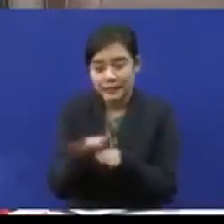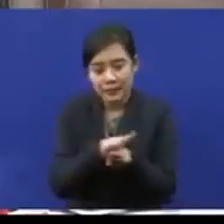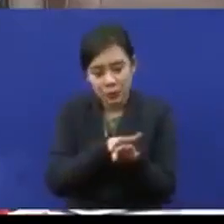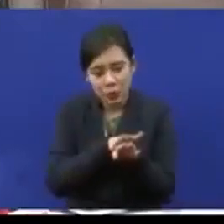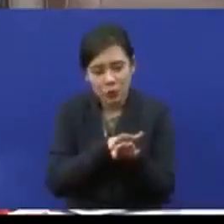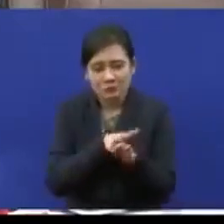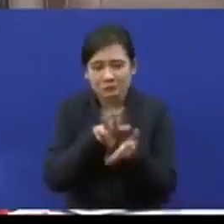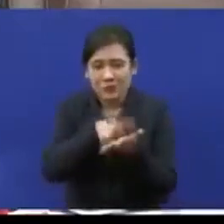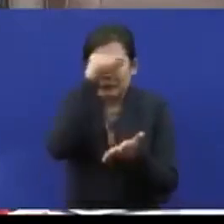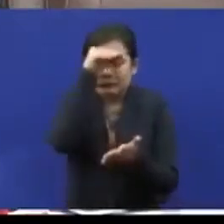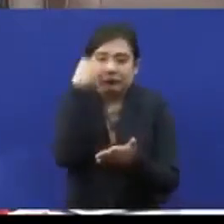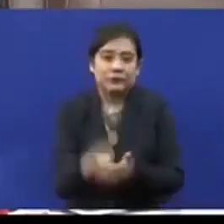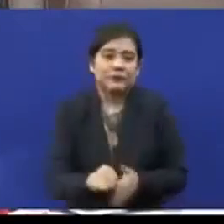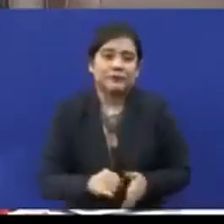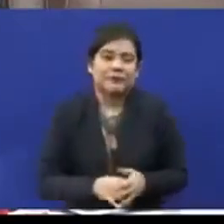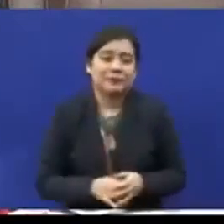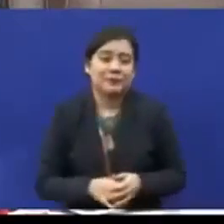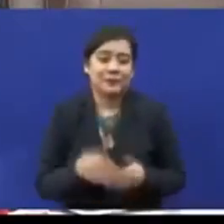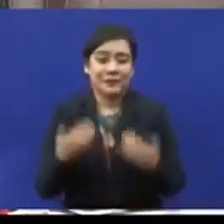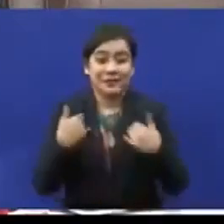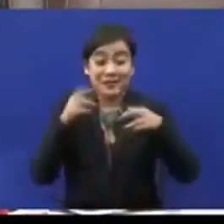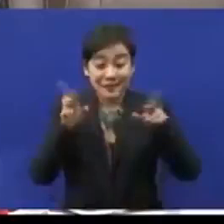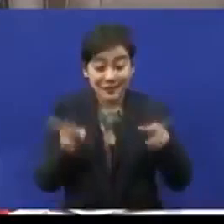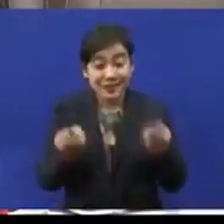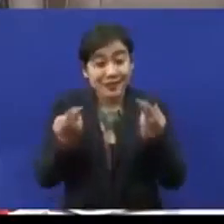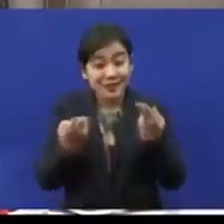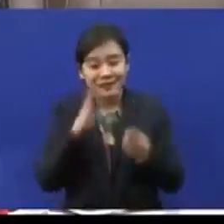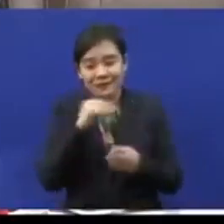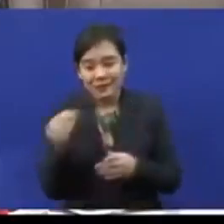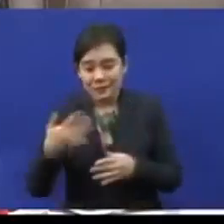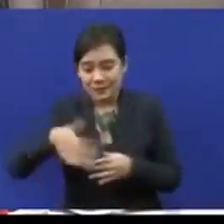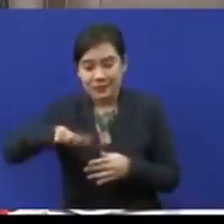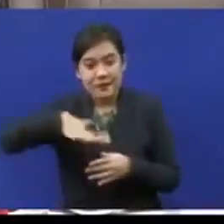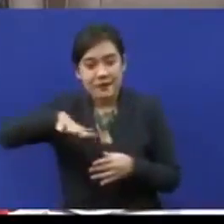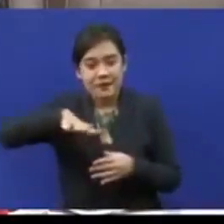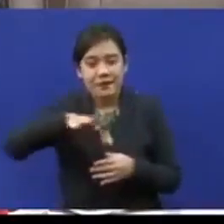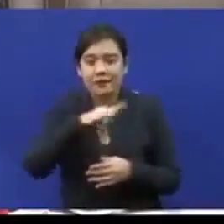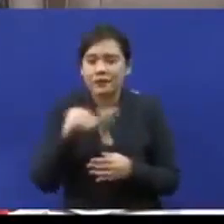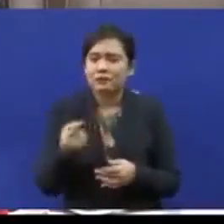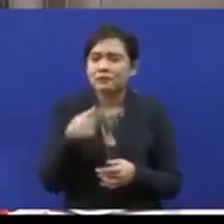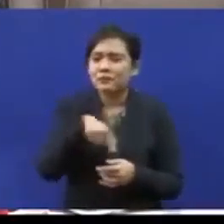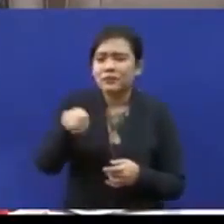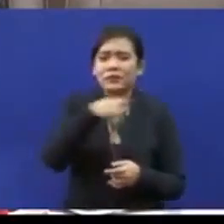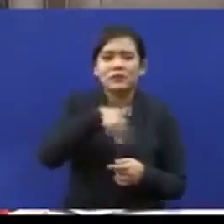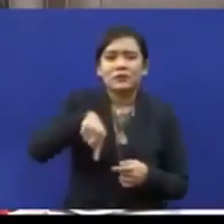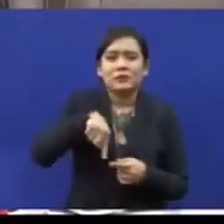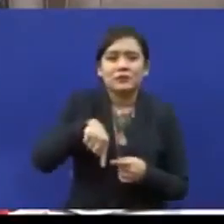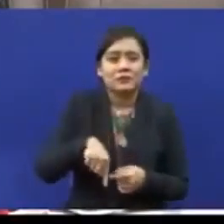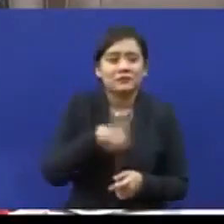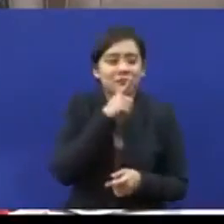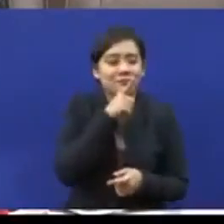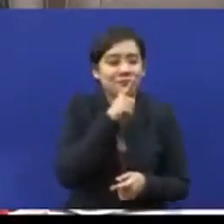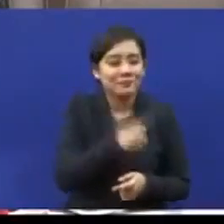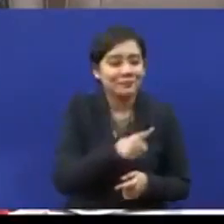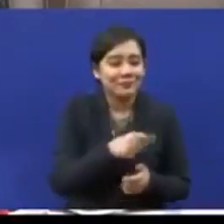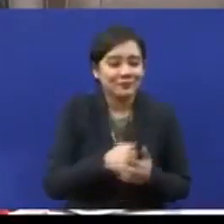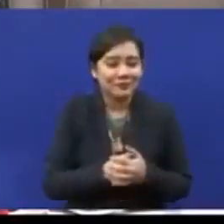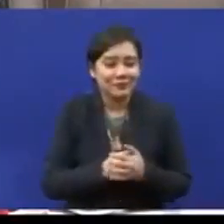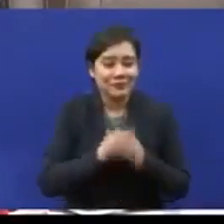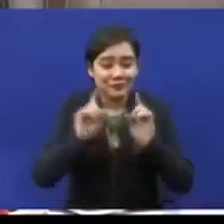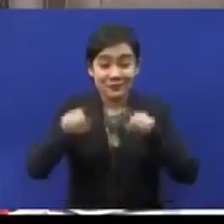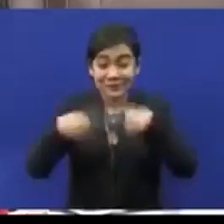situasi di mana adalah ringan dan kesederhana dan mereka sepatutnya pergi ke kelas